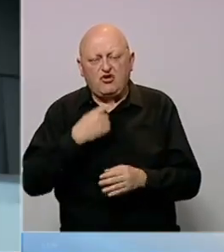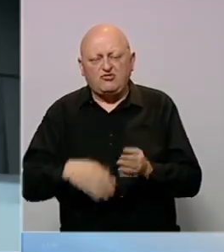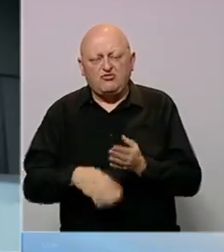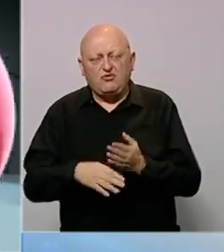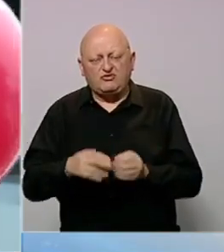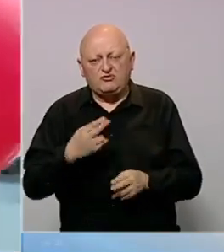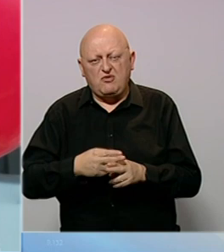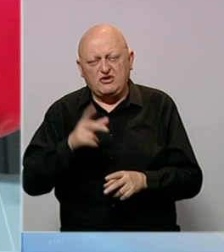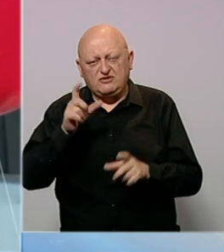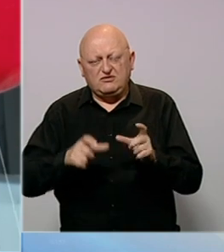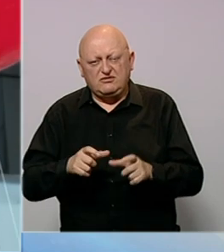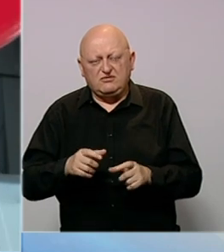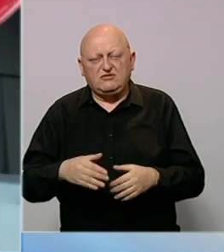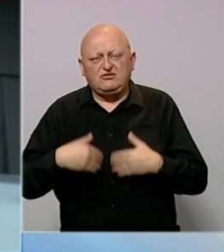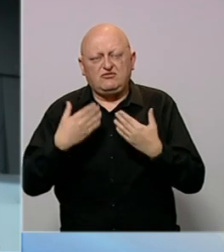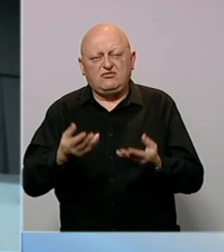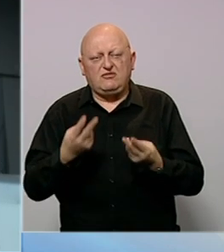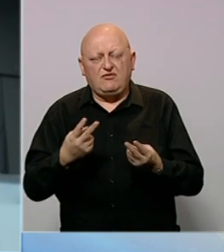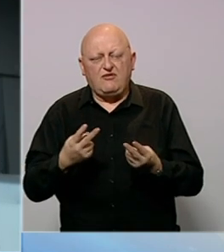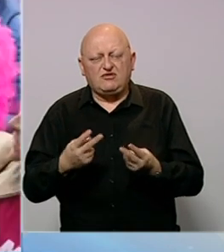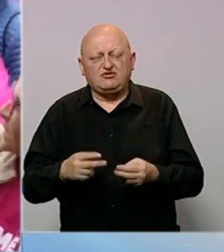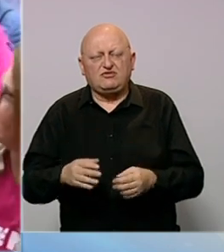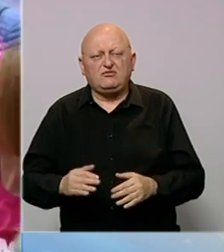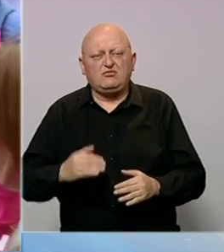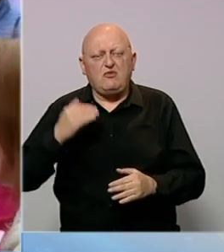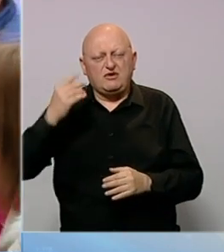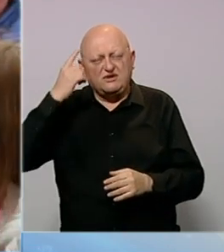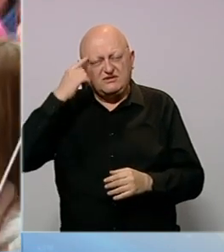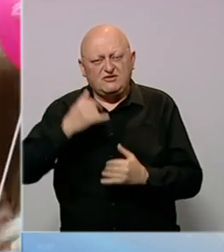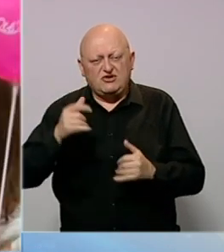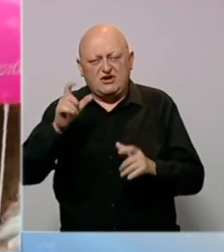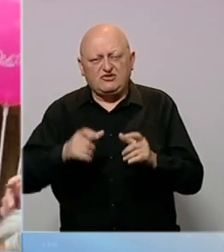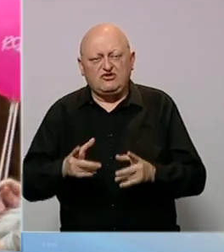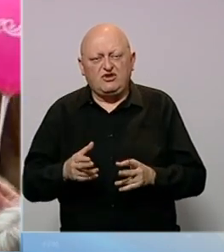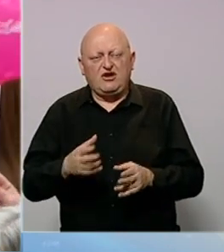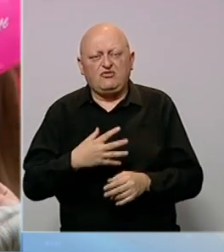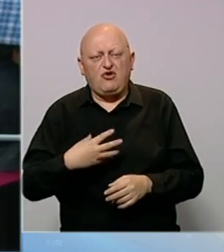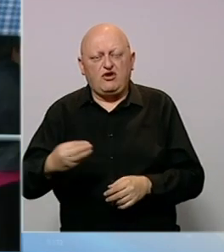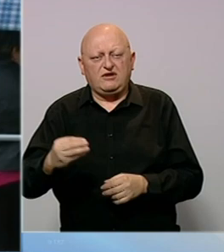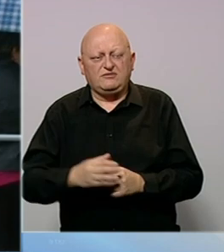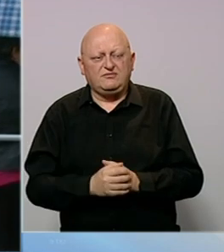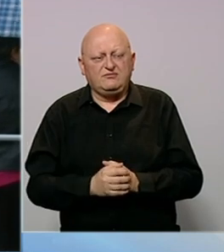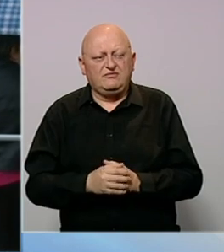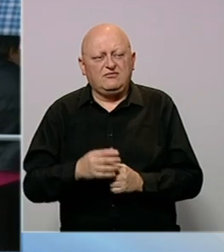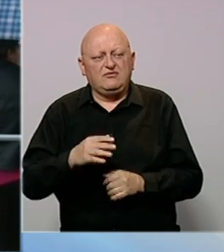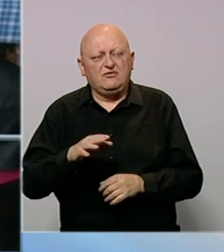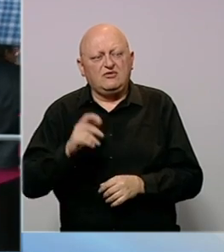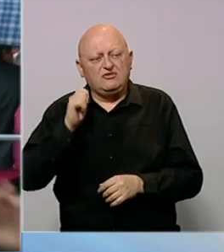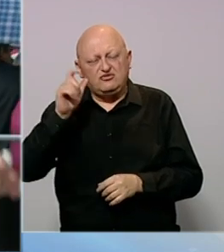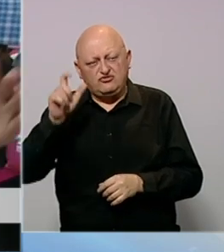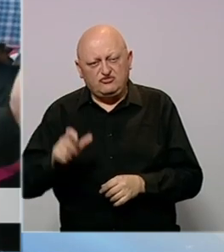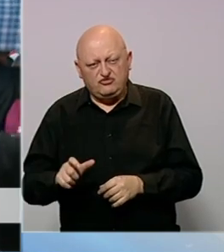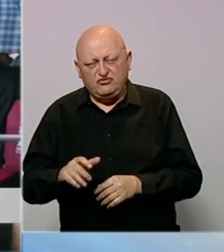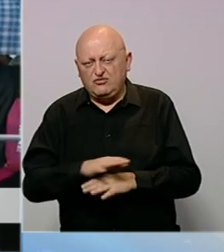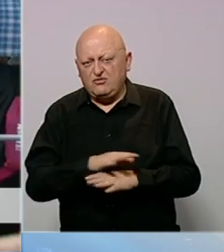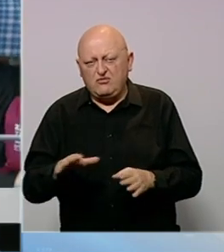pomoći oboljelim ženama. Dodaju, važno je svakodnevno podizati i svijest građana o karcinomu dojke. Za žene koje su u